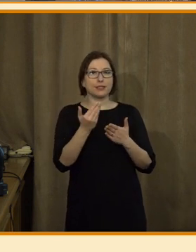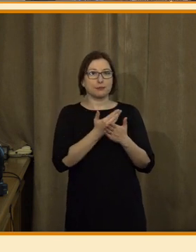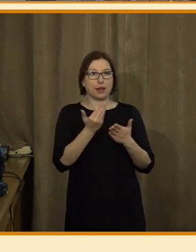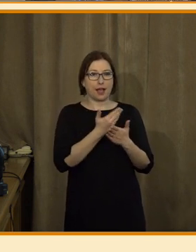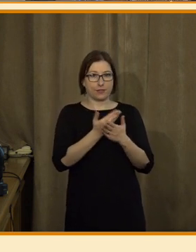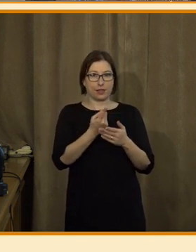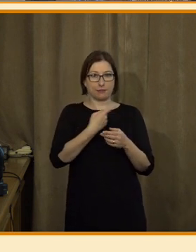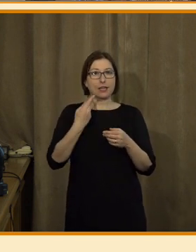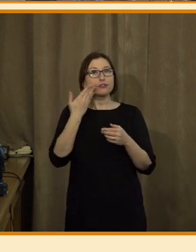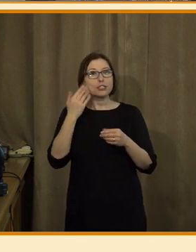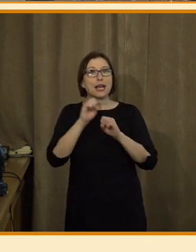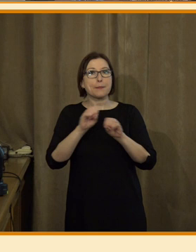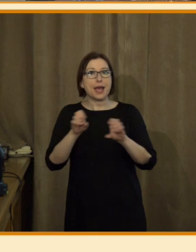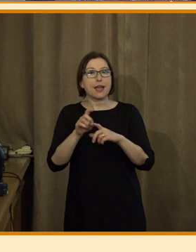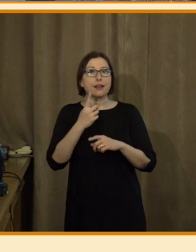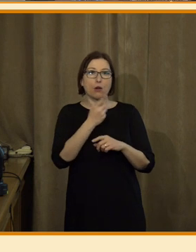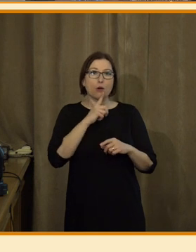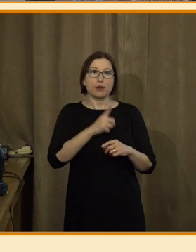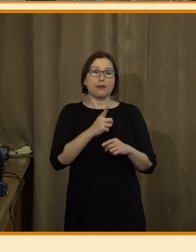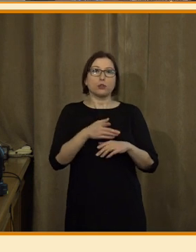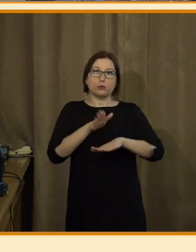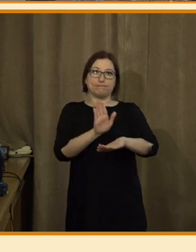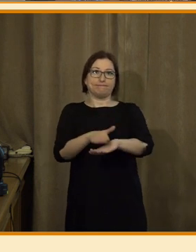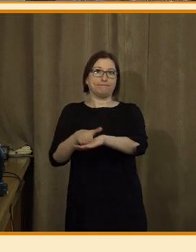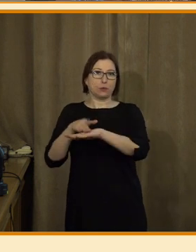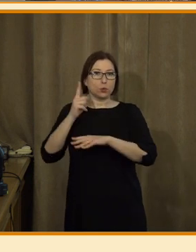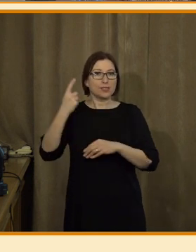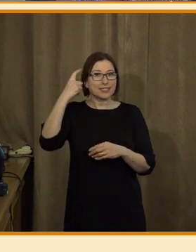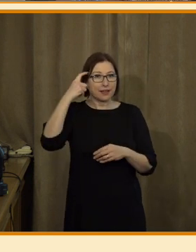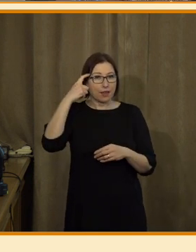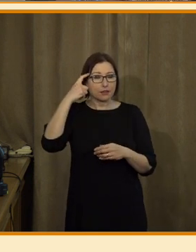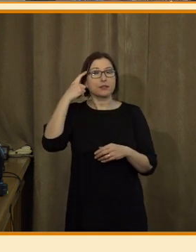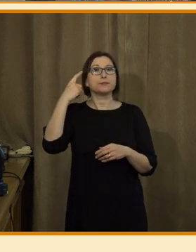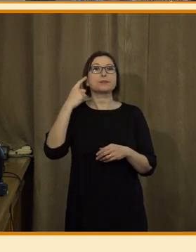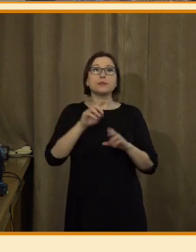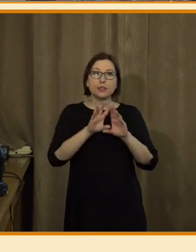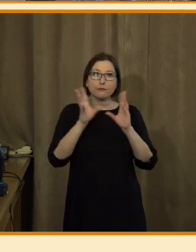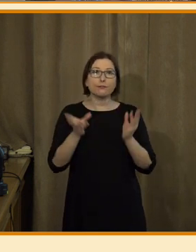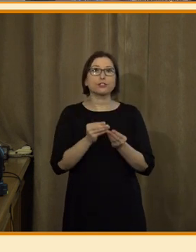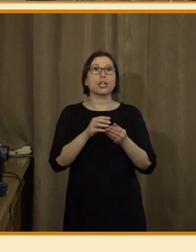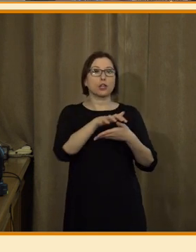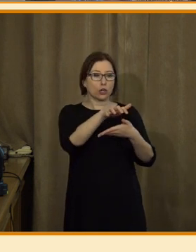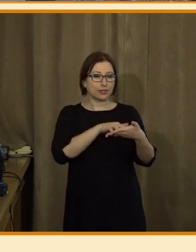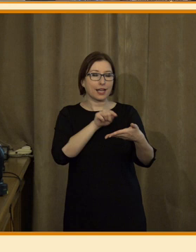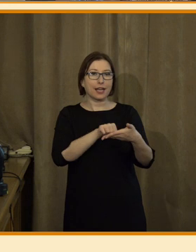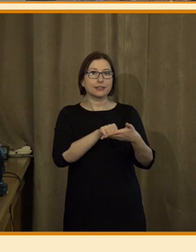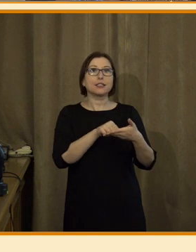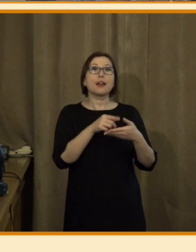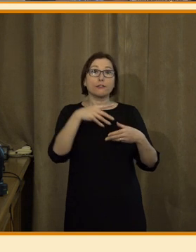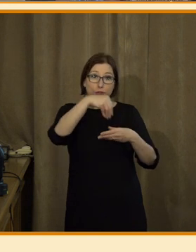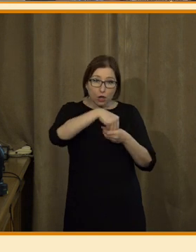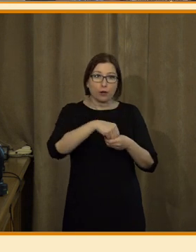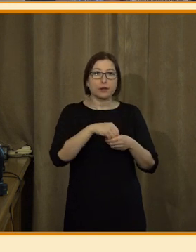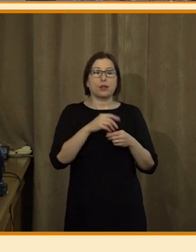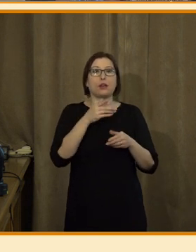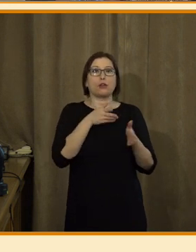servisu, což jsou česká média, hrát otevřenou hru a všechny texty na jejich štvorbě se